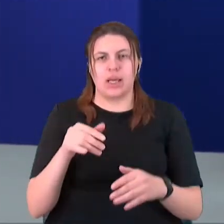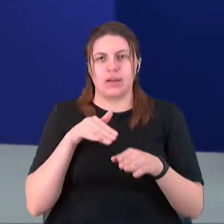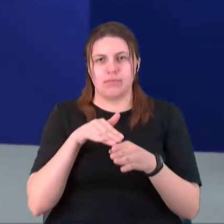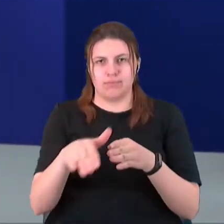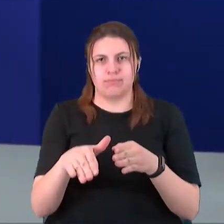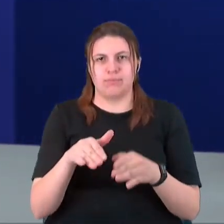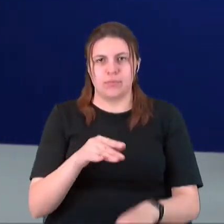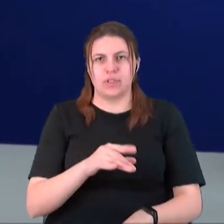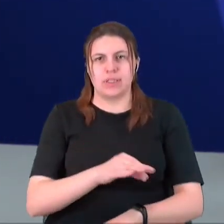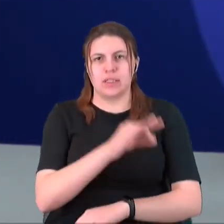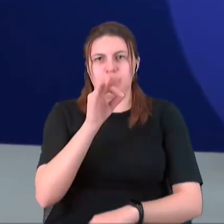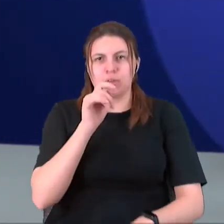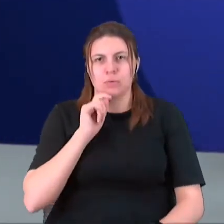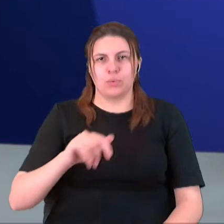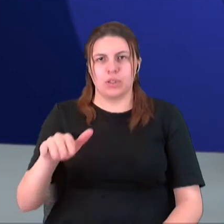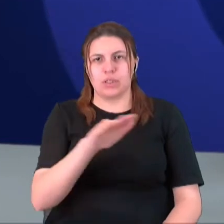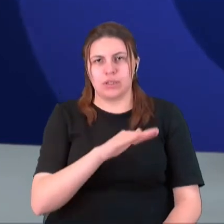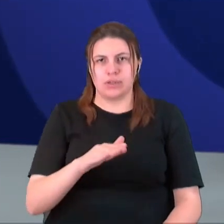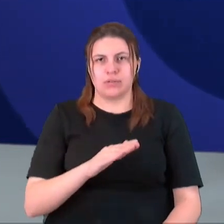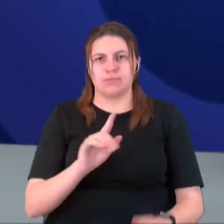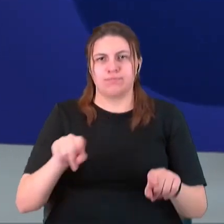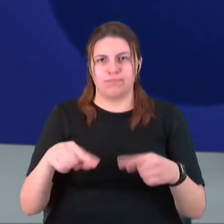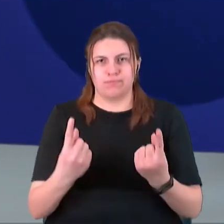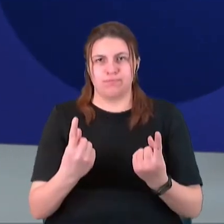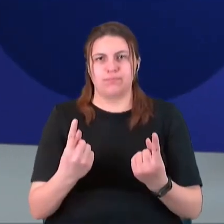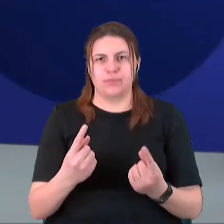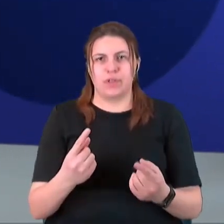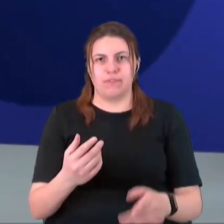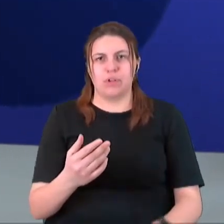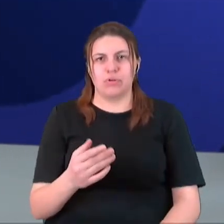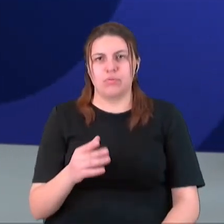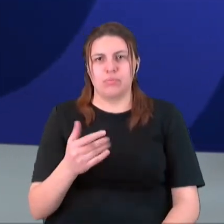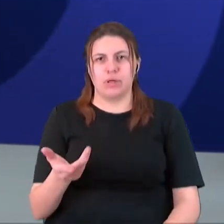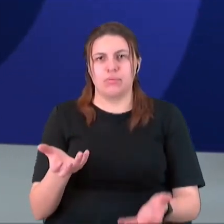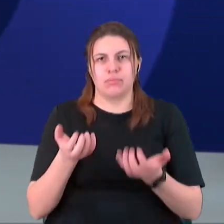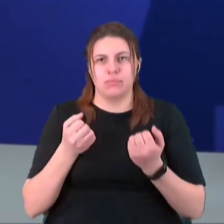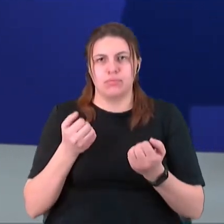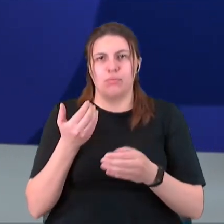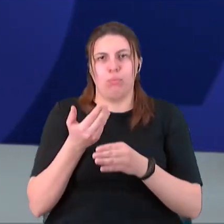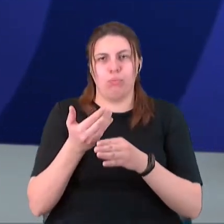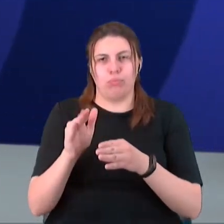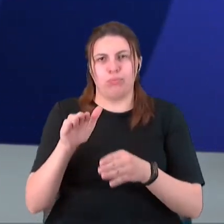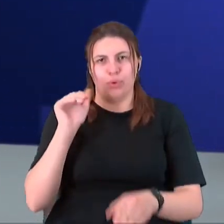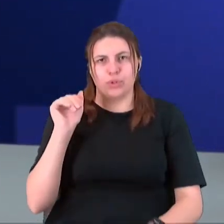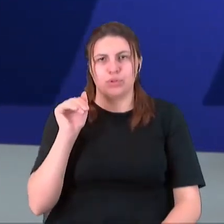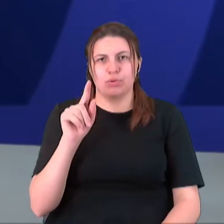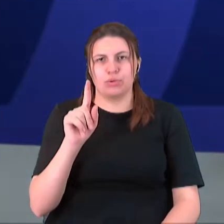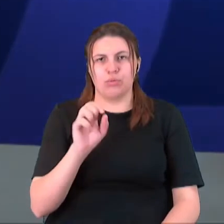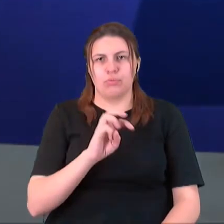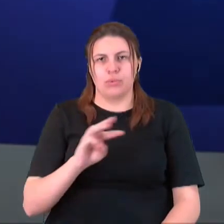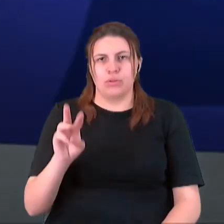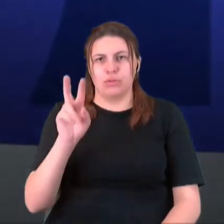відновлення та відродження». В рамках угоди ми отримаємо позику 100 мільйонів доларів, повідомило Міністерство з питань реінтеграції